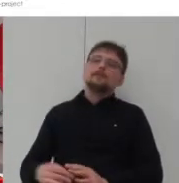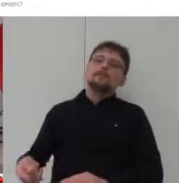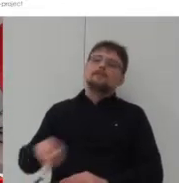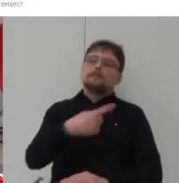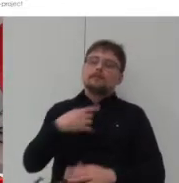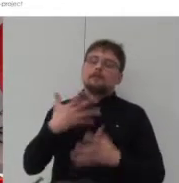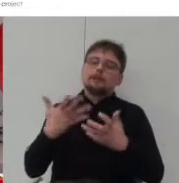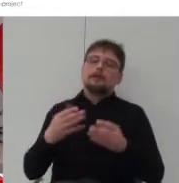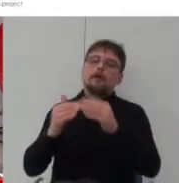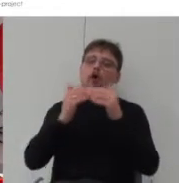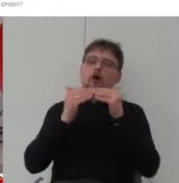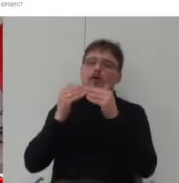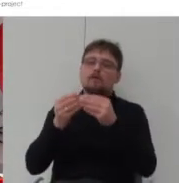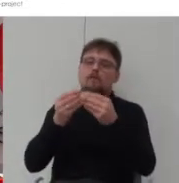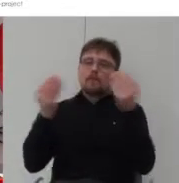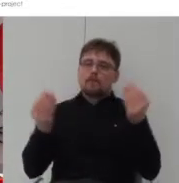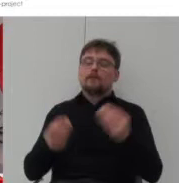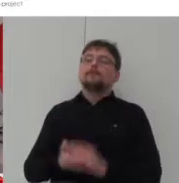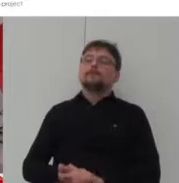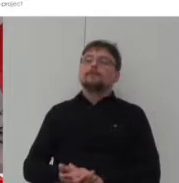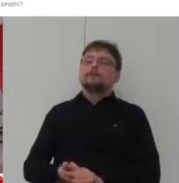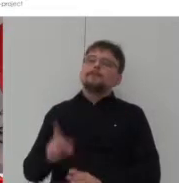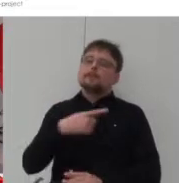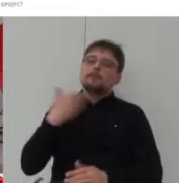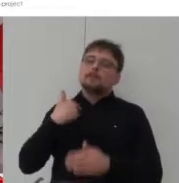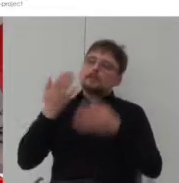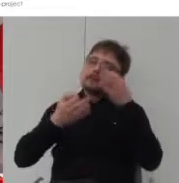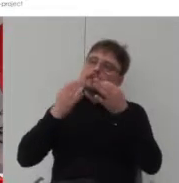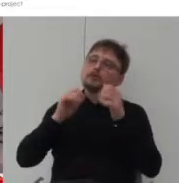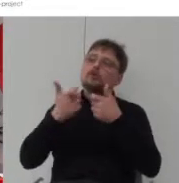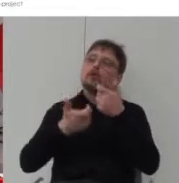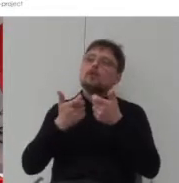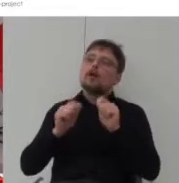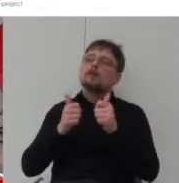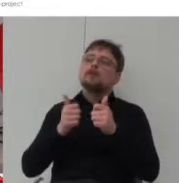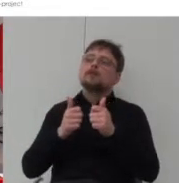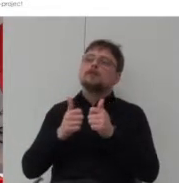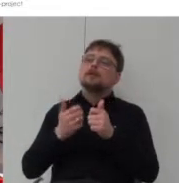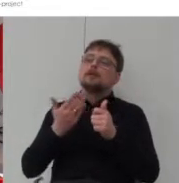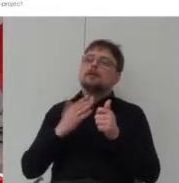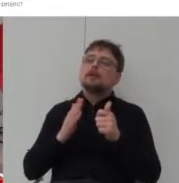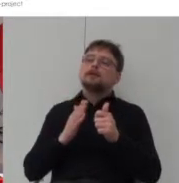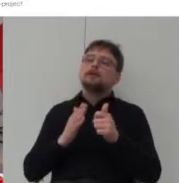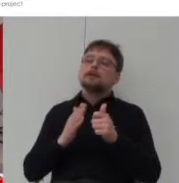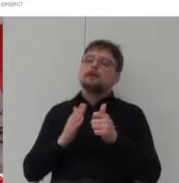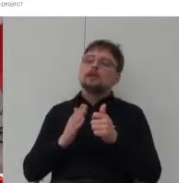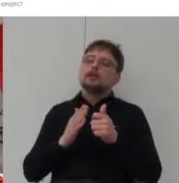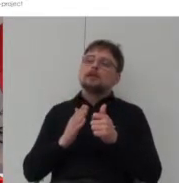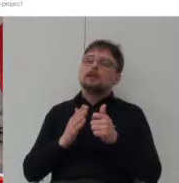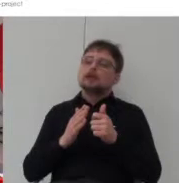społecznie zastanowiliśmy się jak możemy walczyć z takim zjawiskiem która cały czas następuje